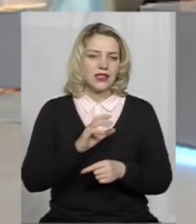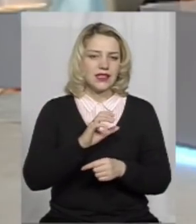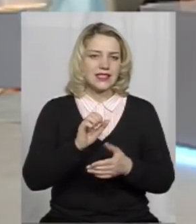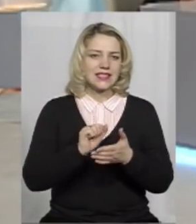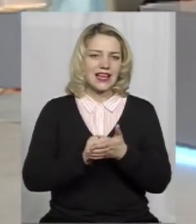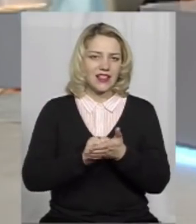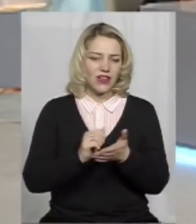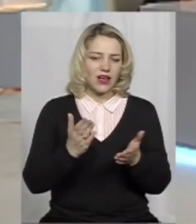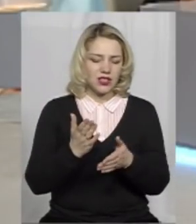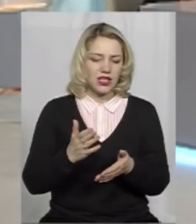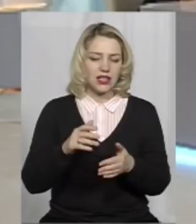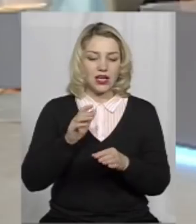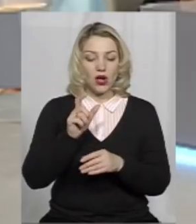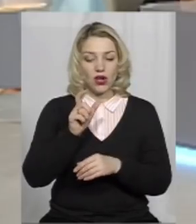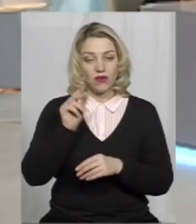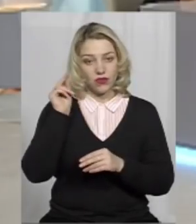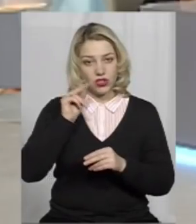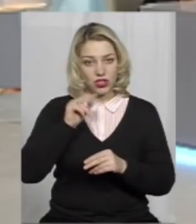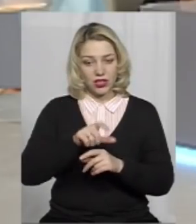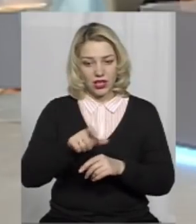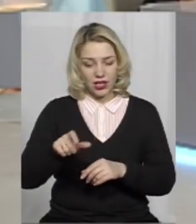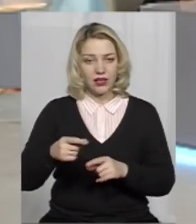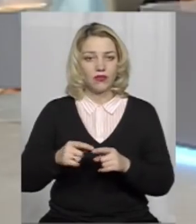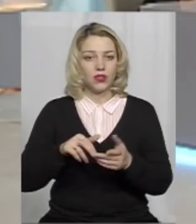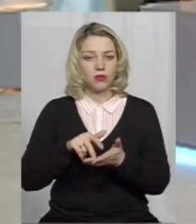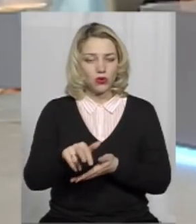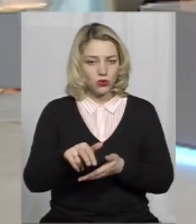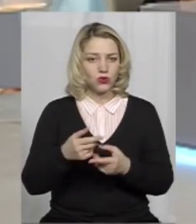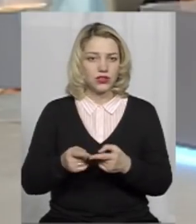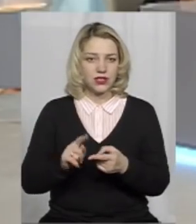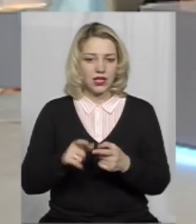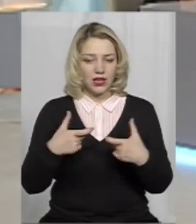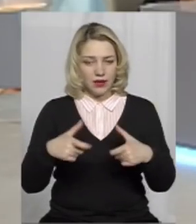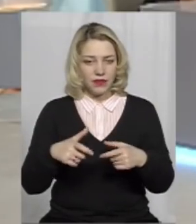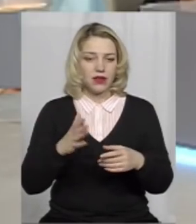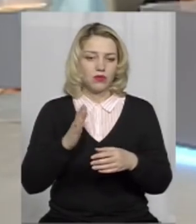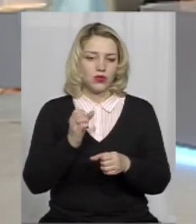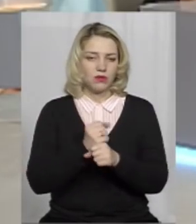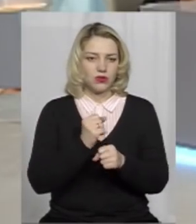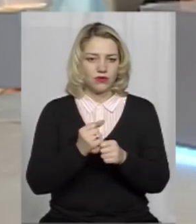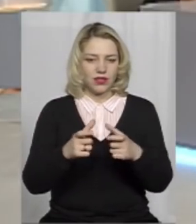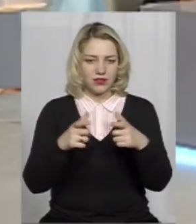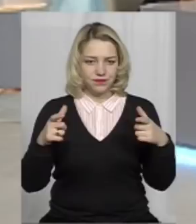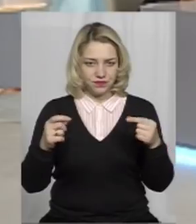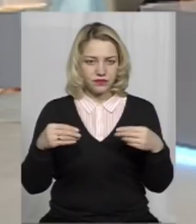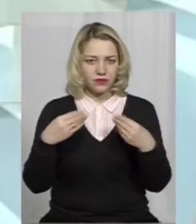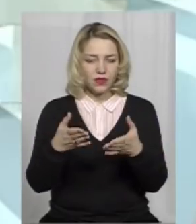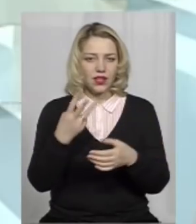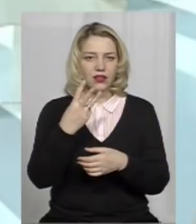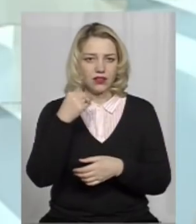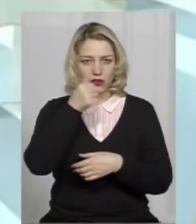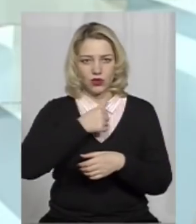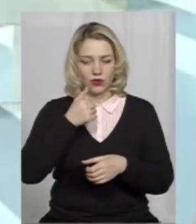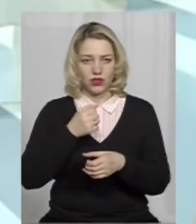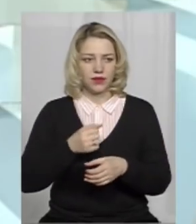певного проходження етапів сертифікації, діє три роки. Зв'язку з тим,